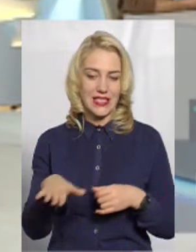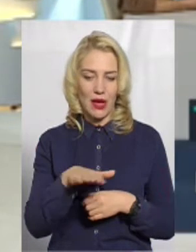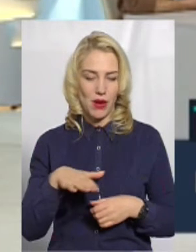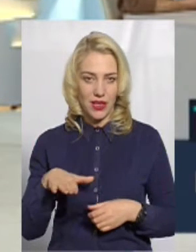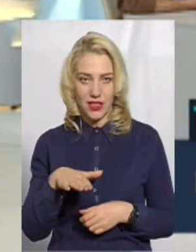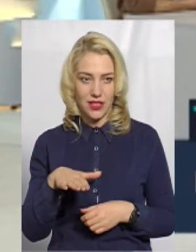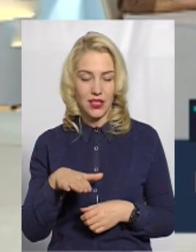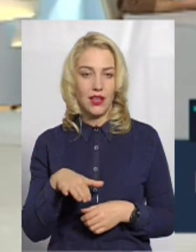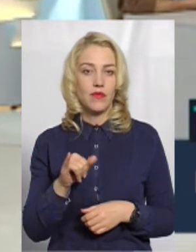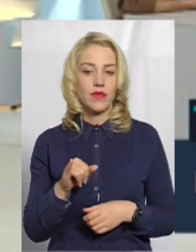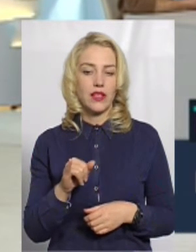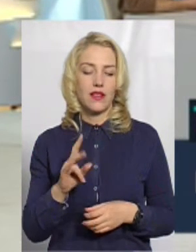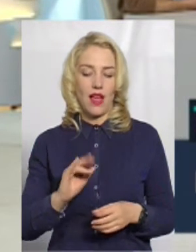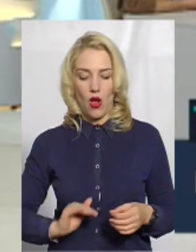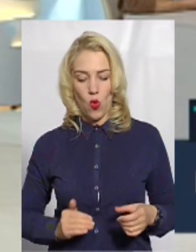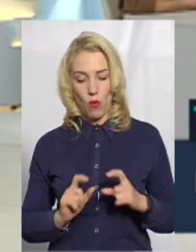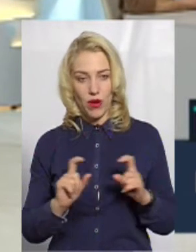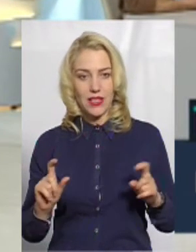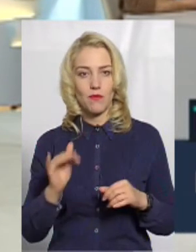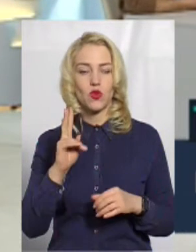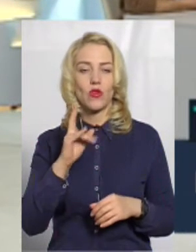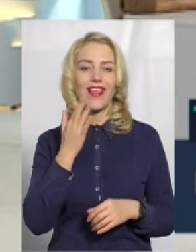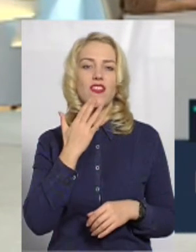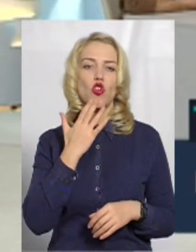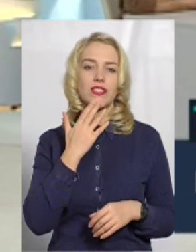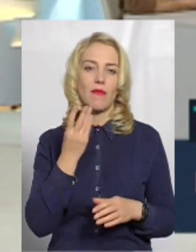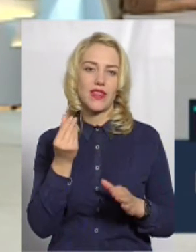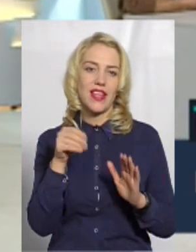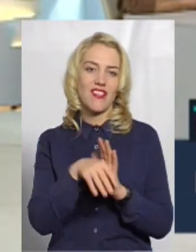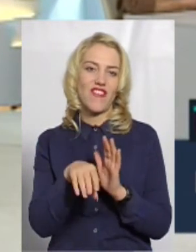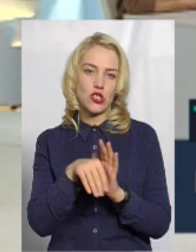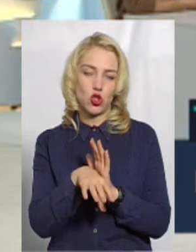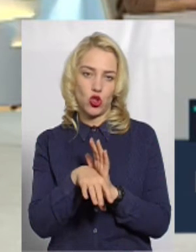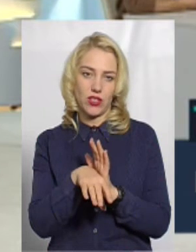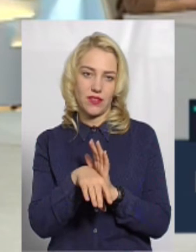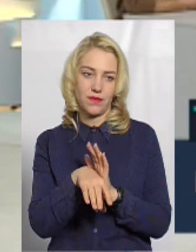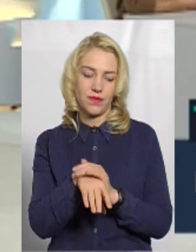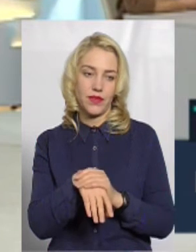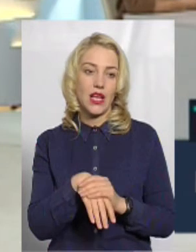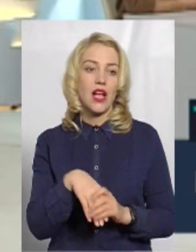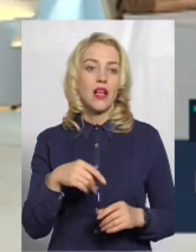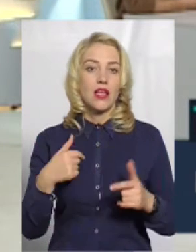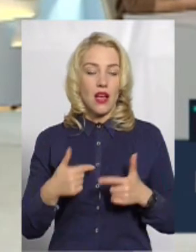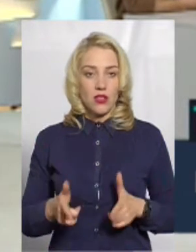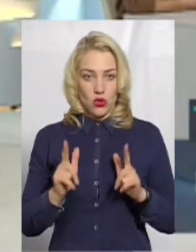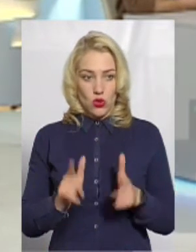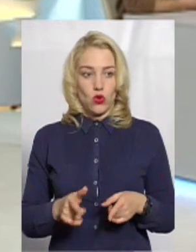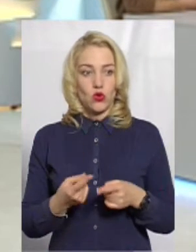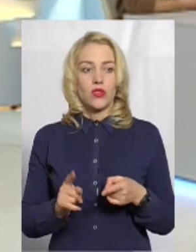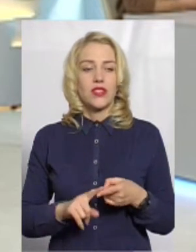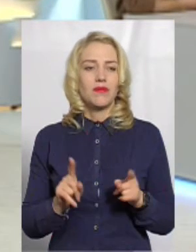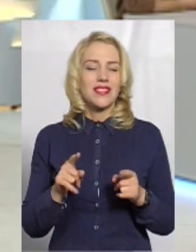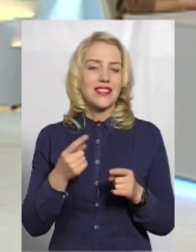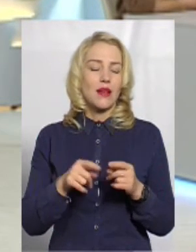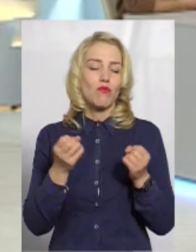компаніям з іноземними інвесторами? Ну, це, по-перше, я згоджуюся з тим, що це